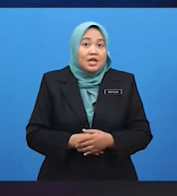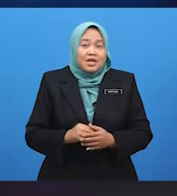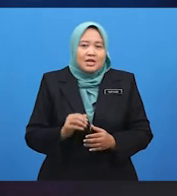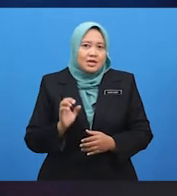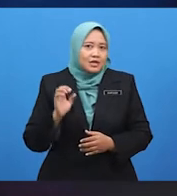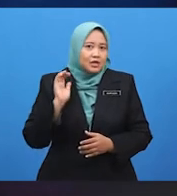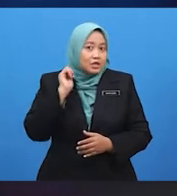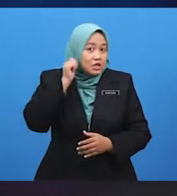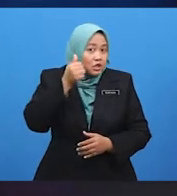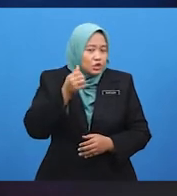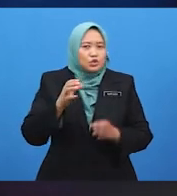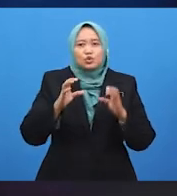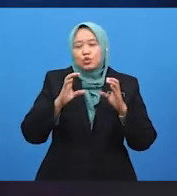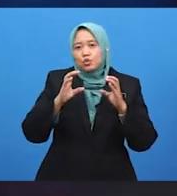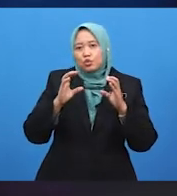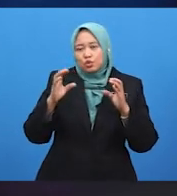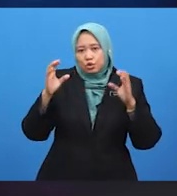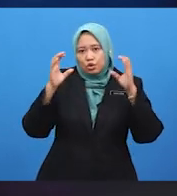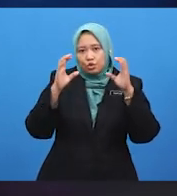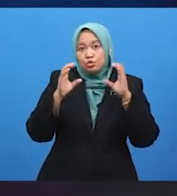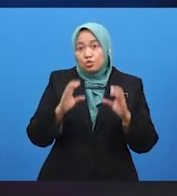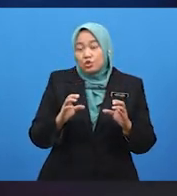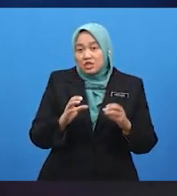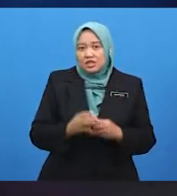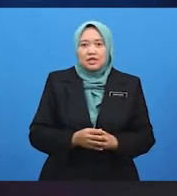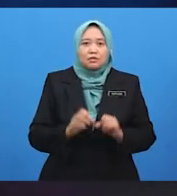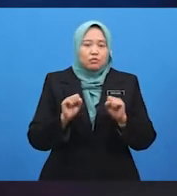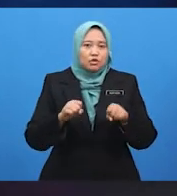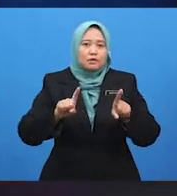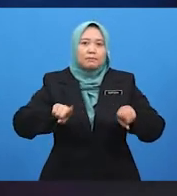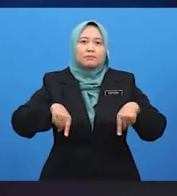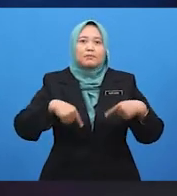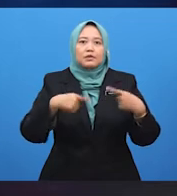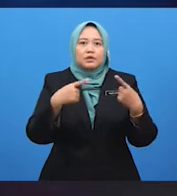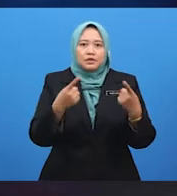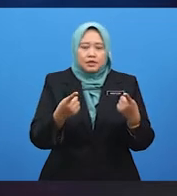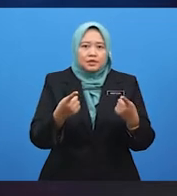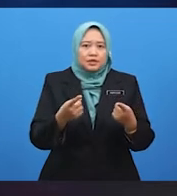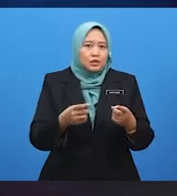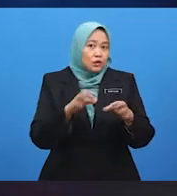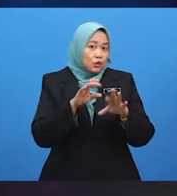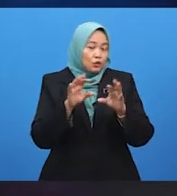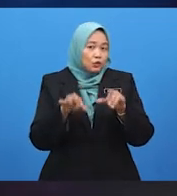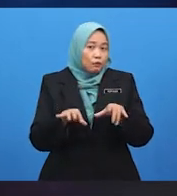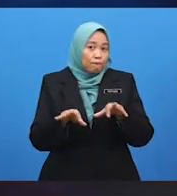sekolah. Bolehlah saya pergi ke kafe saiber. Eh, itu jiran saya. Patutkah saya menasihatinya?